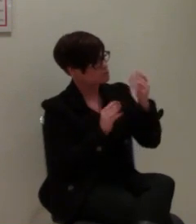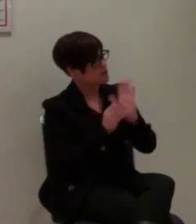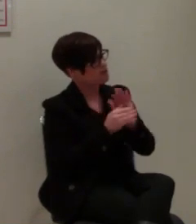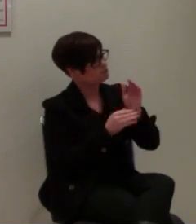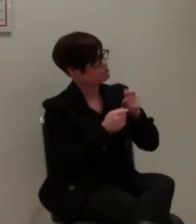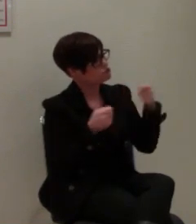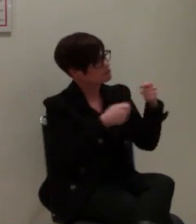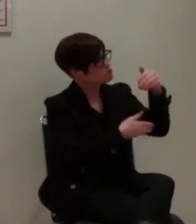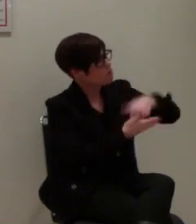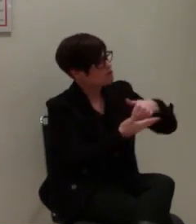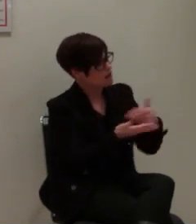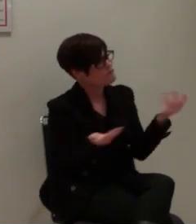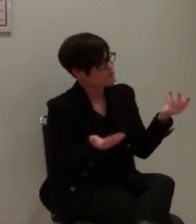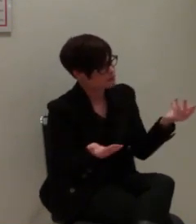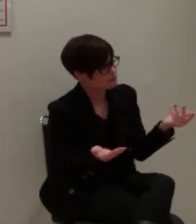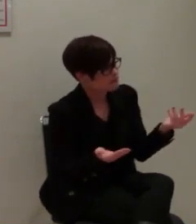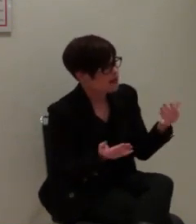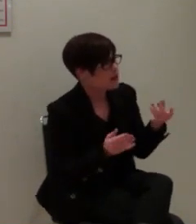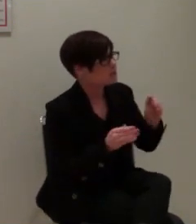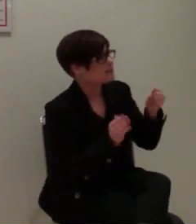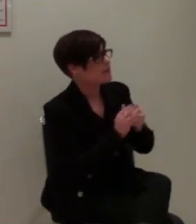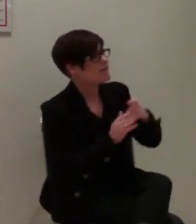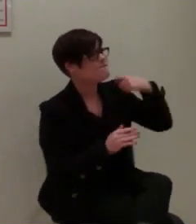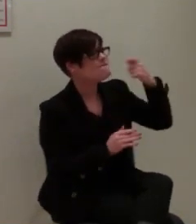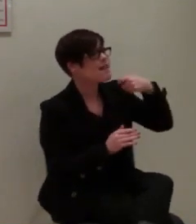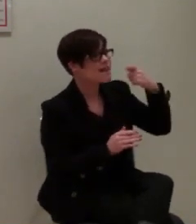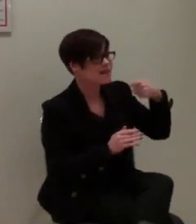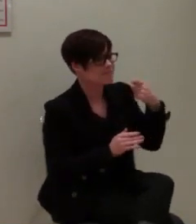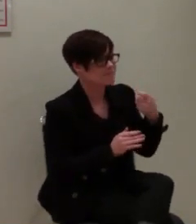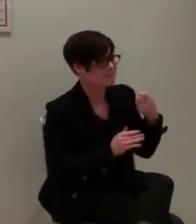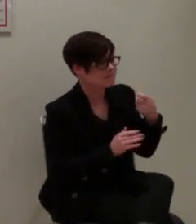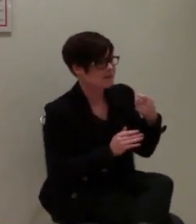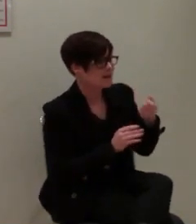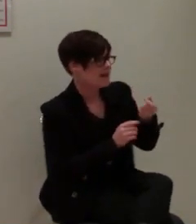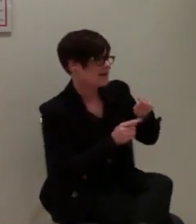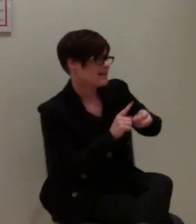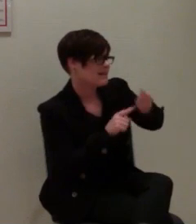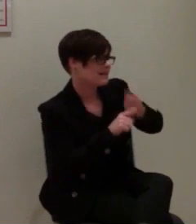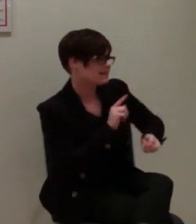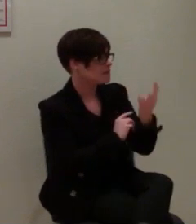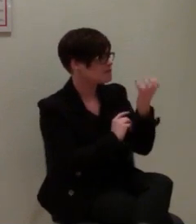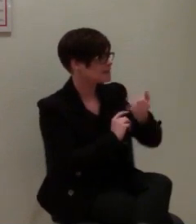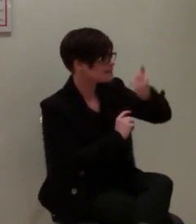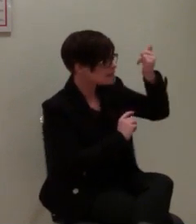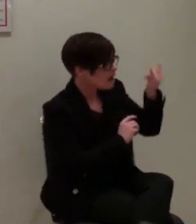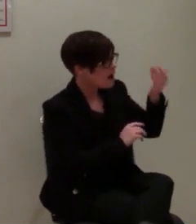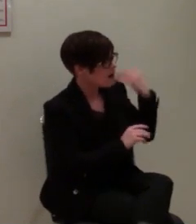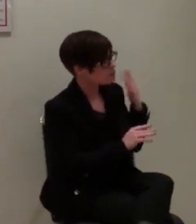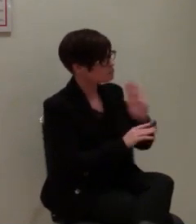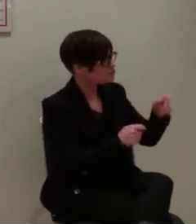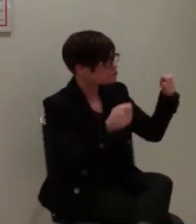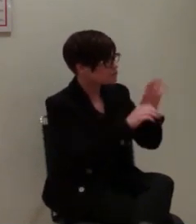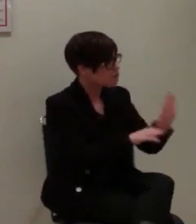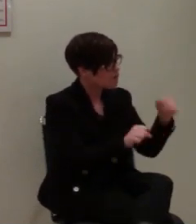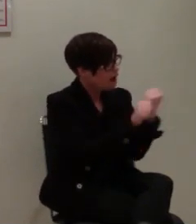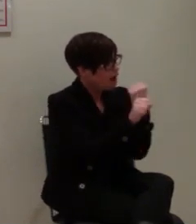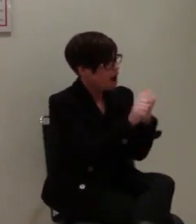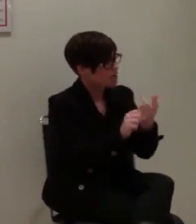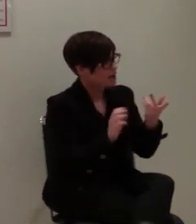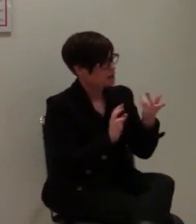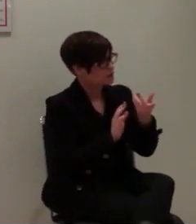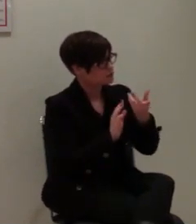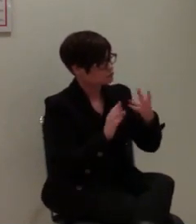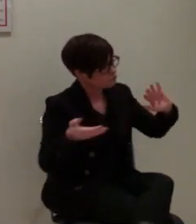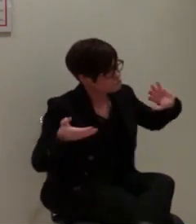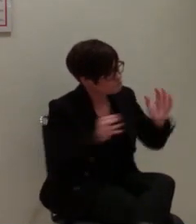weil ich einen Film dabei habe, der eigentlich so die Arbeit die letzten 40 Jahre der Björn-Steiger-Stiftung eigentlich